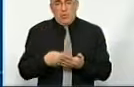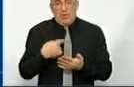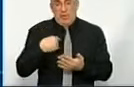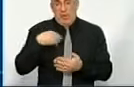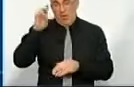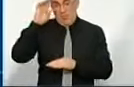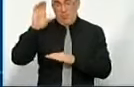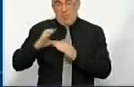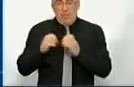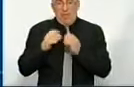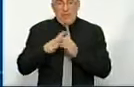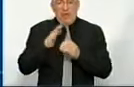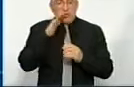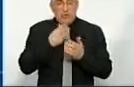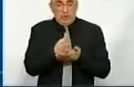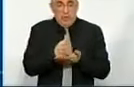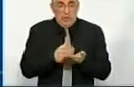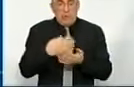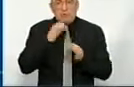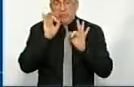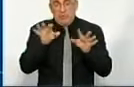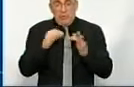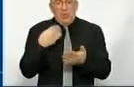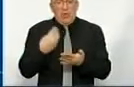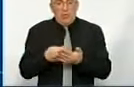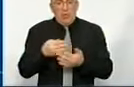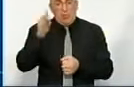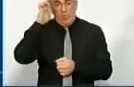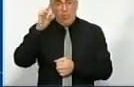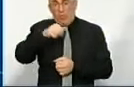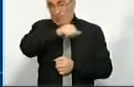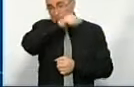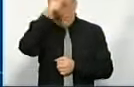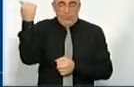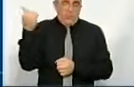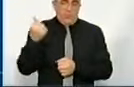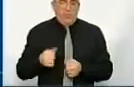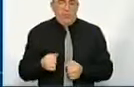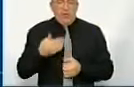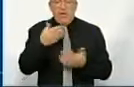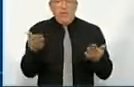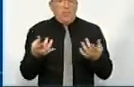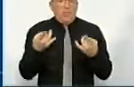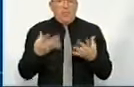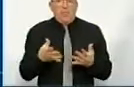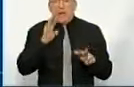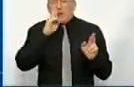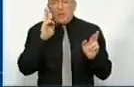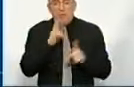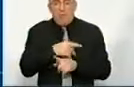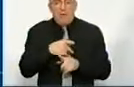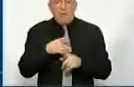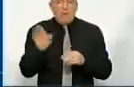бюджетник з піцнаційним стажем можу сказати про те, що грошей в нашій країні от стільки в державному бюджеті. Їх просто неправильно